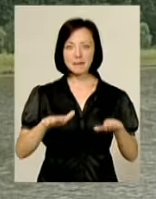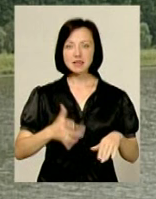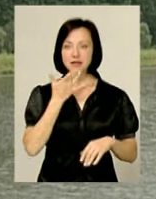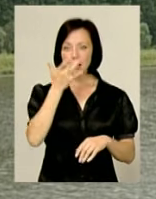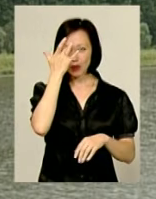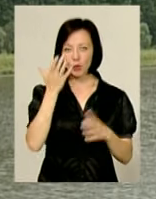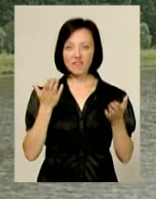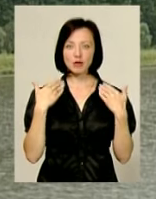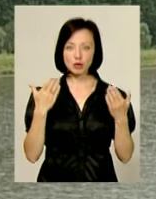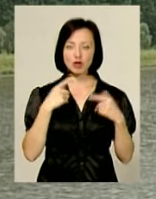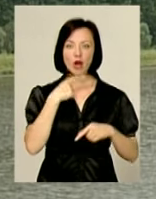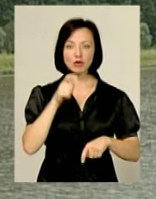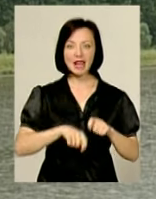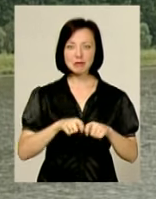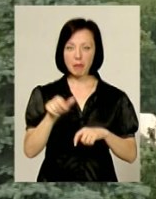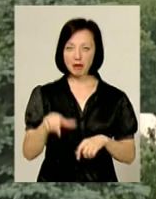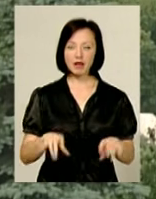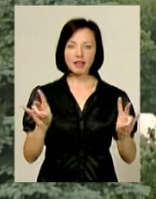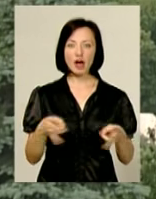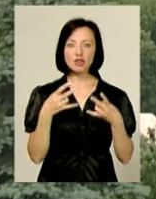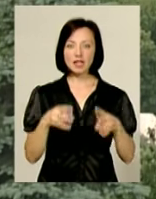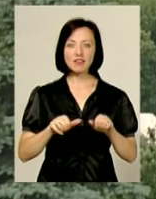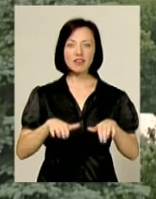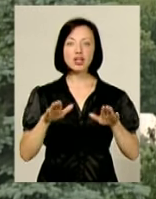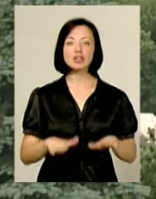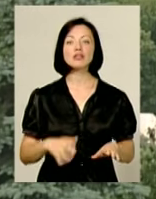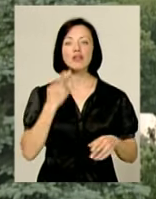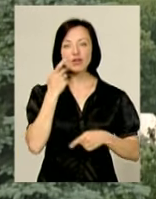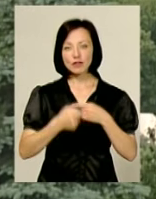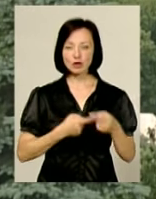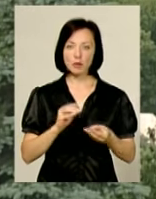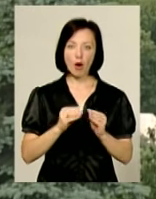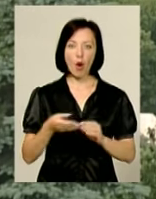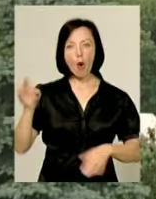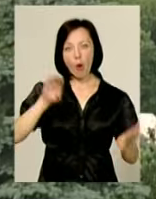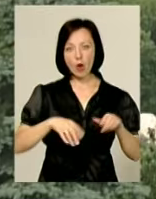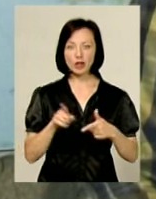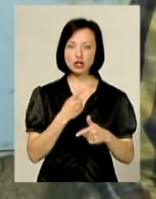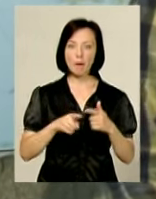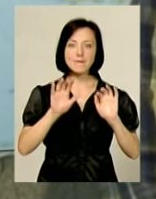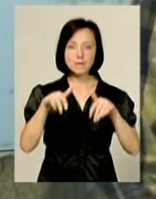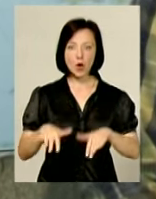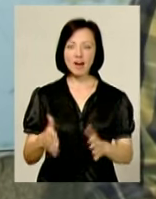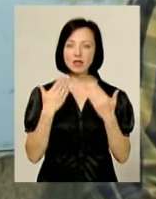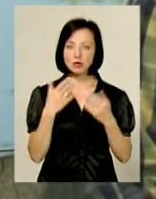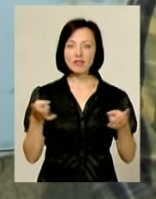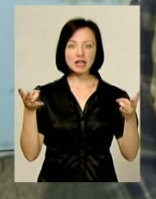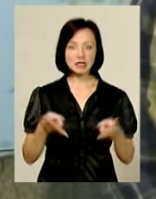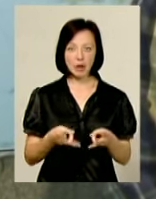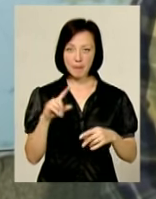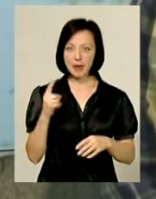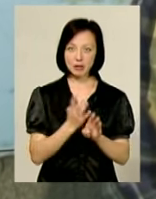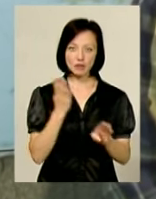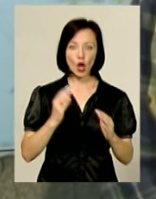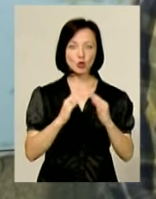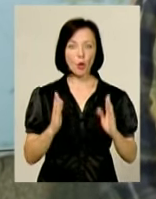літнього релаксу, кажуть експерти. Тут навіть не доведеться вирішувати одвічну дилему – горе чи море? Відпочивати треба перш за